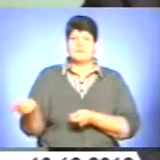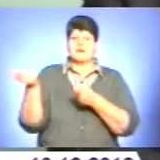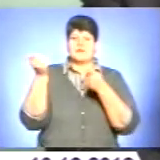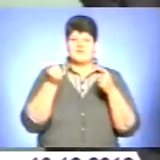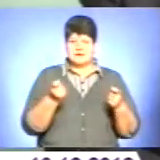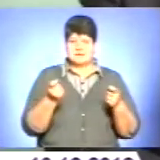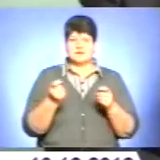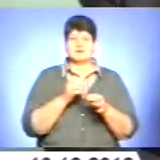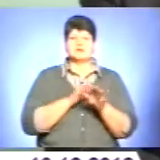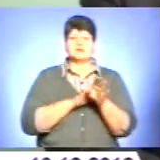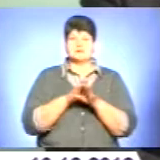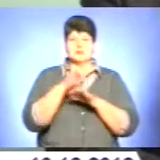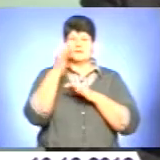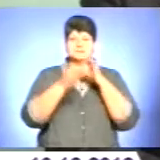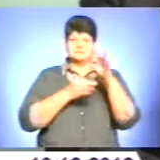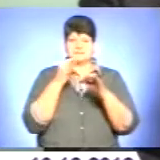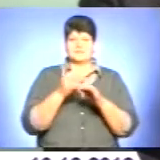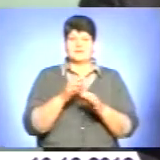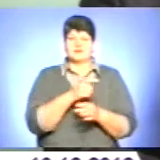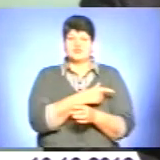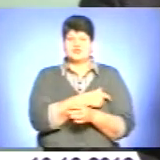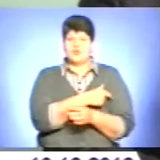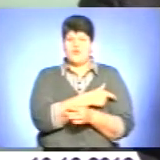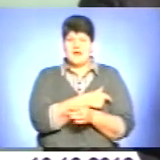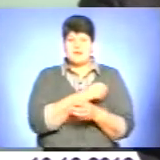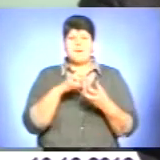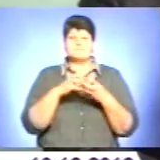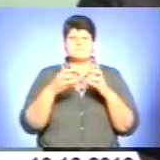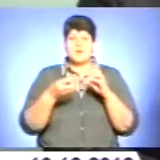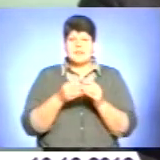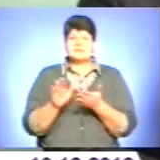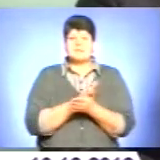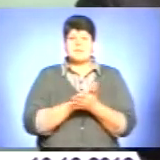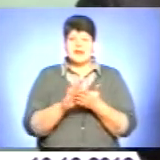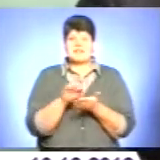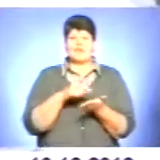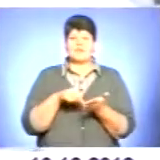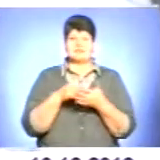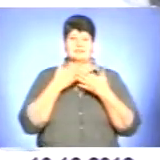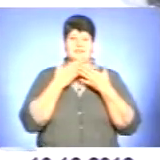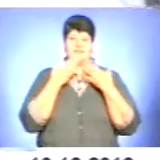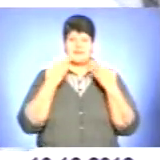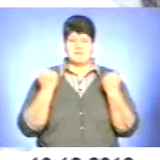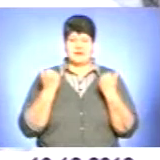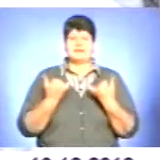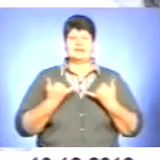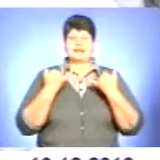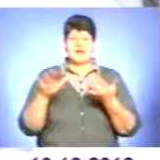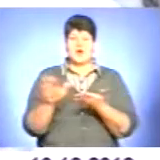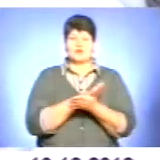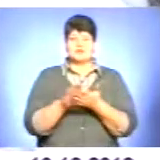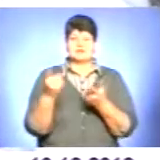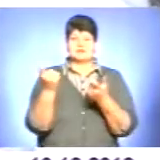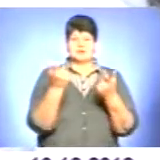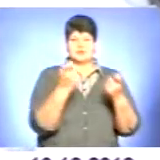цілодобове чергування. Практично проблем ніяких з прибиранням в місті немає. Для очищення міста залучили